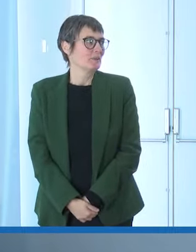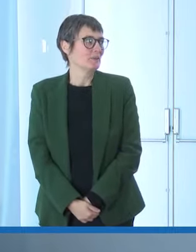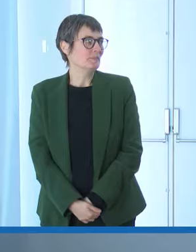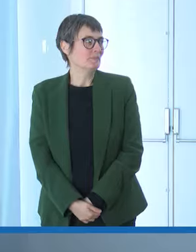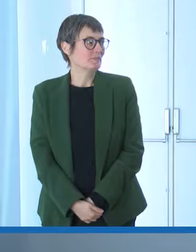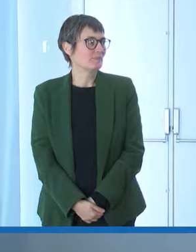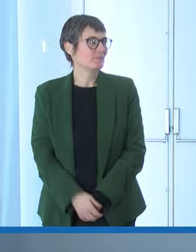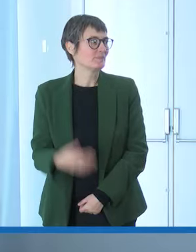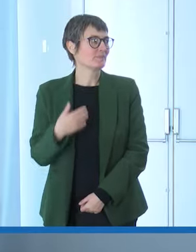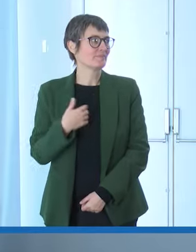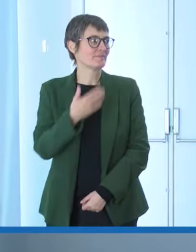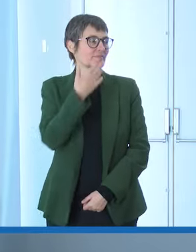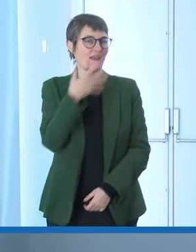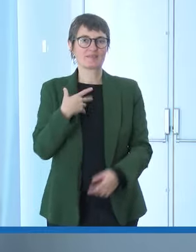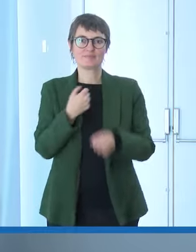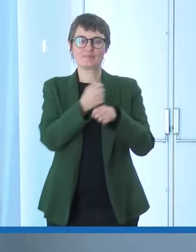grazie a voi